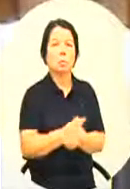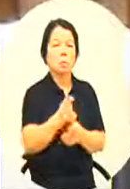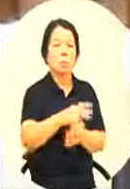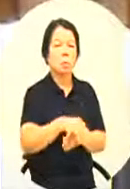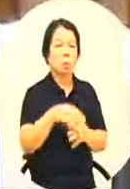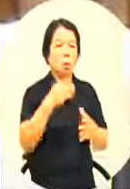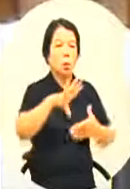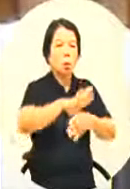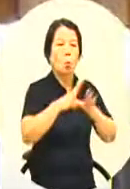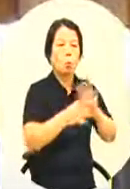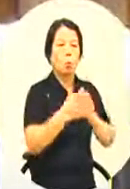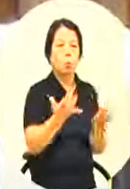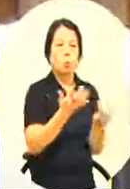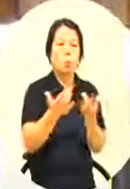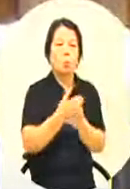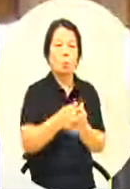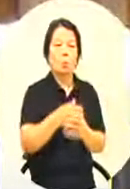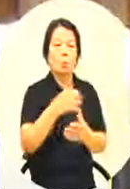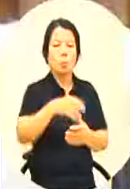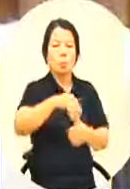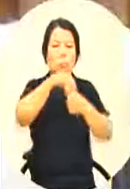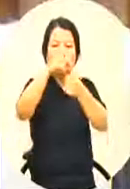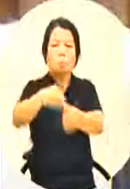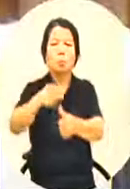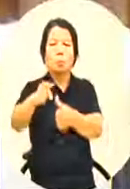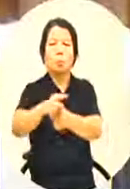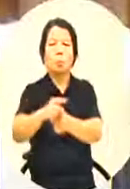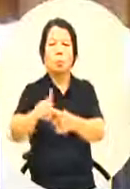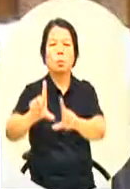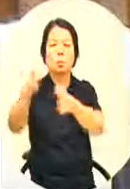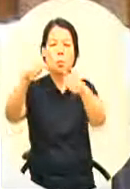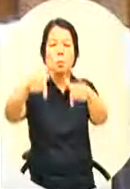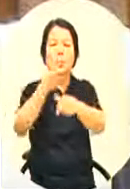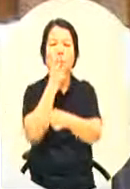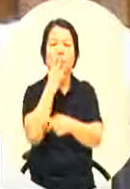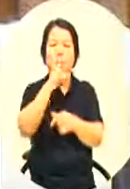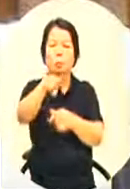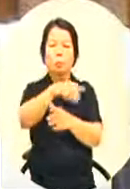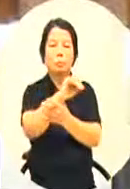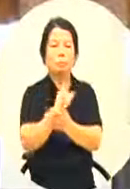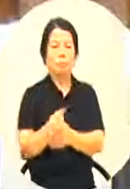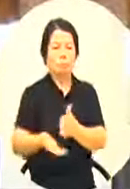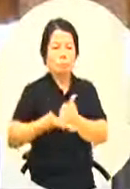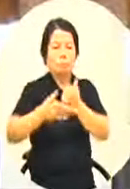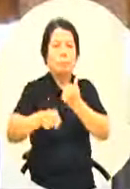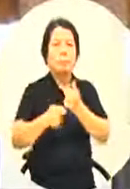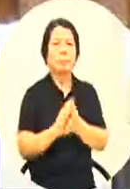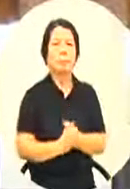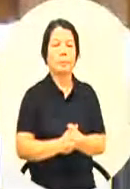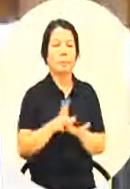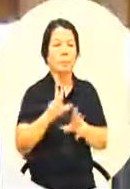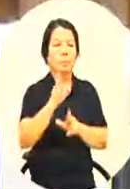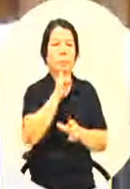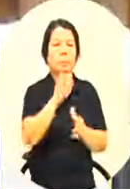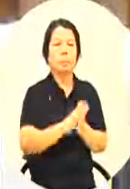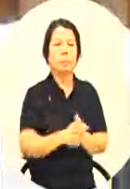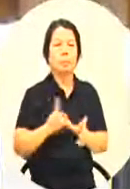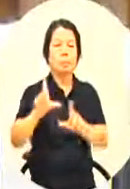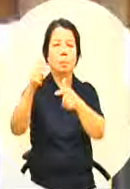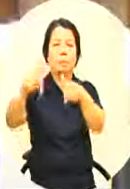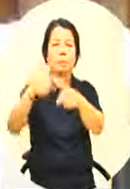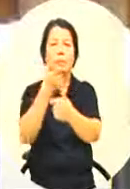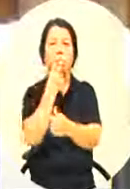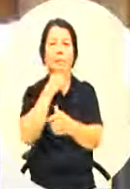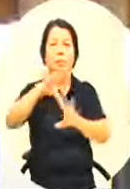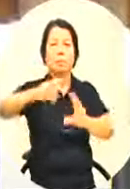化产业将影视产业带到东南亚去我相信我们绝对会予以肯定的其实坦白说我们希望东南亚的国家来